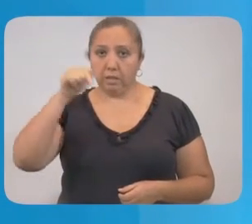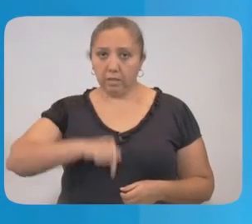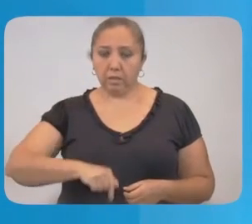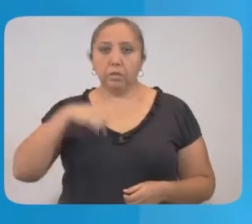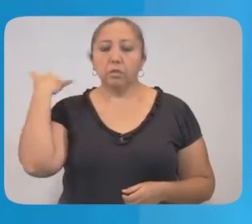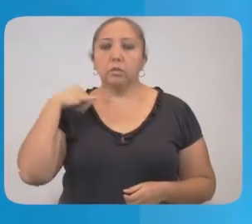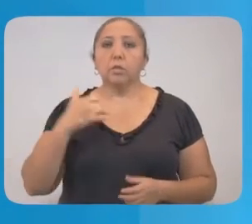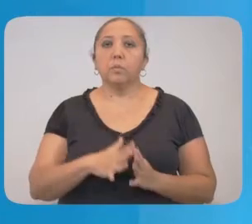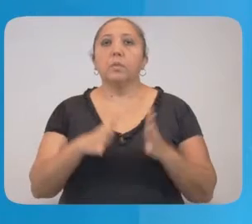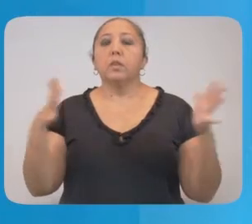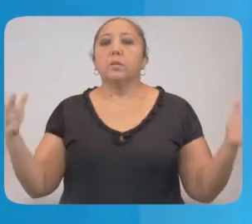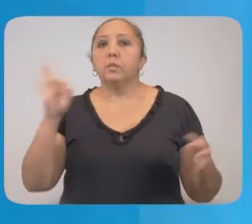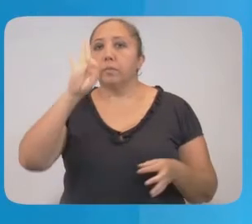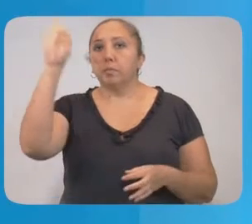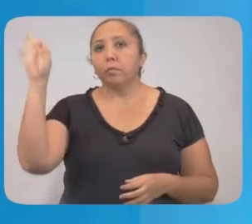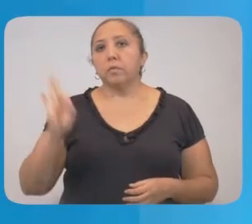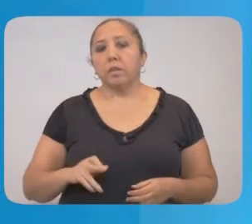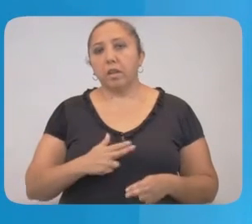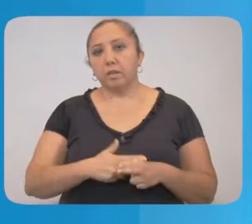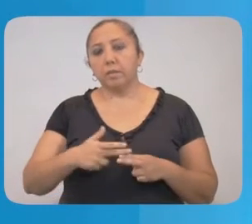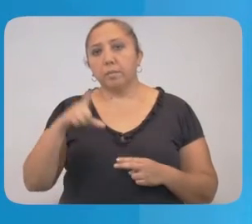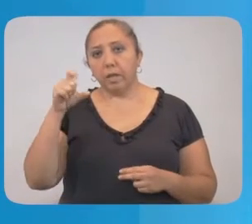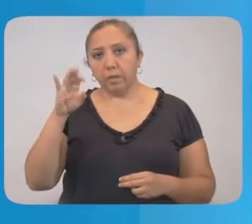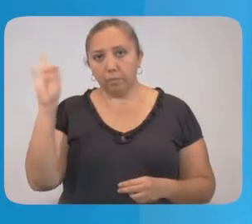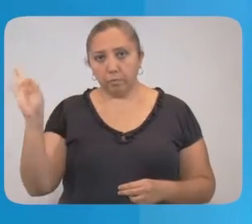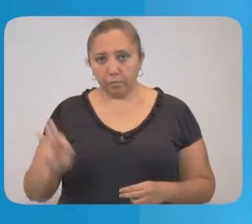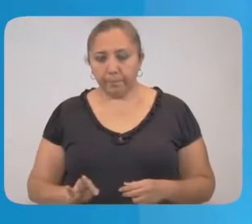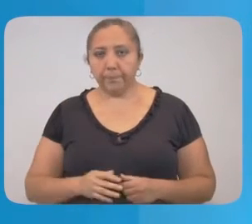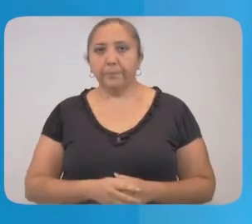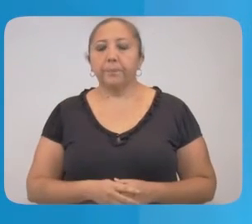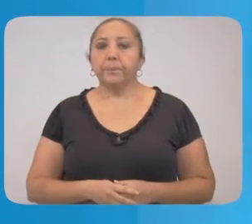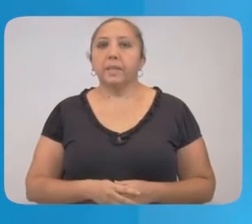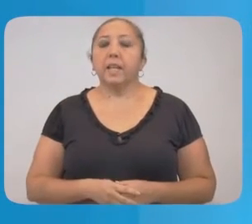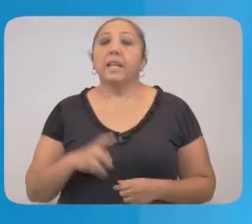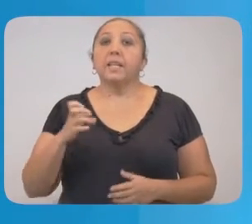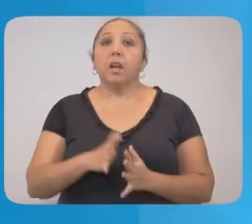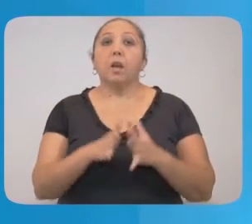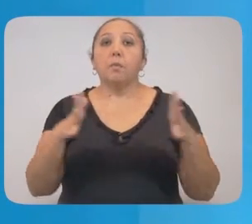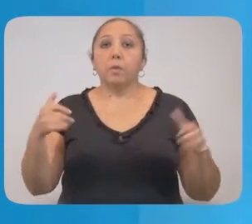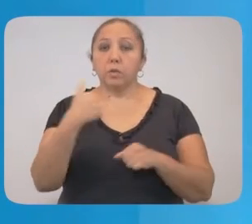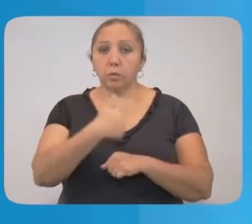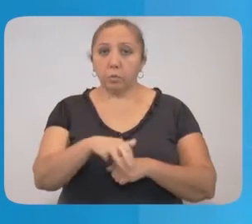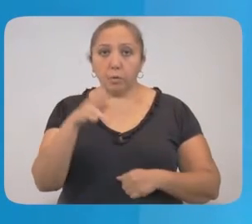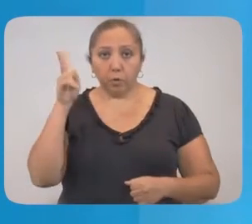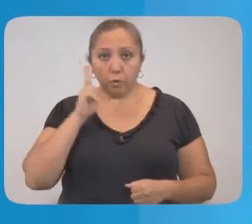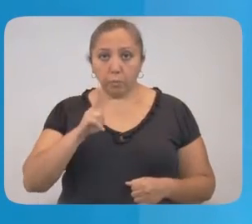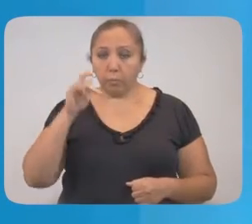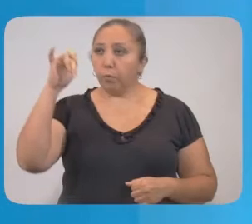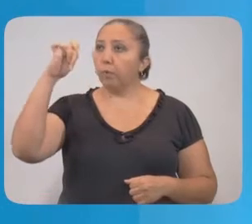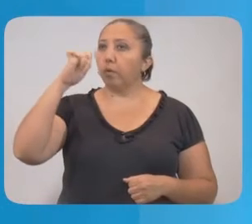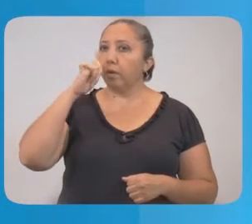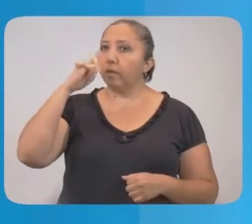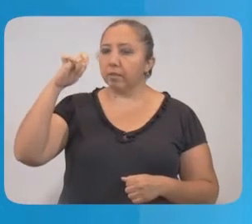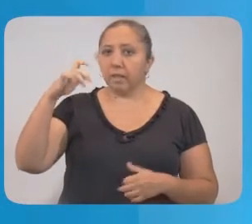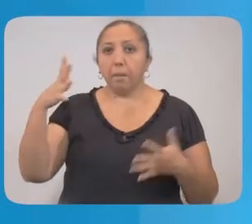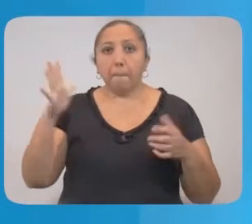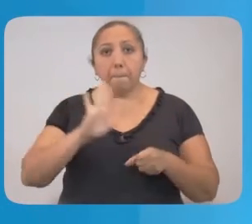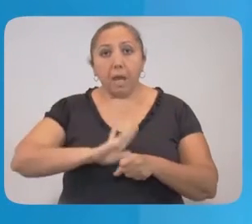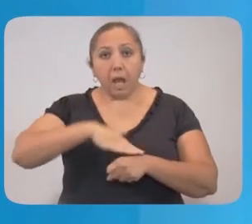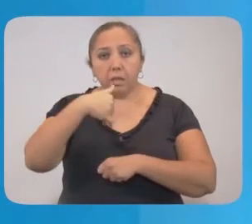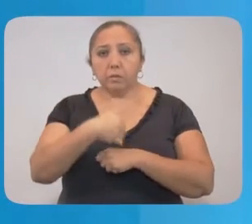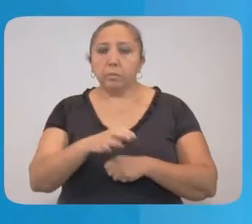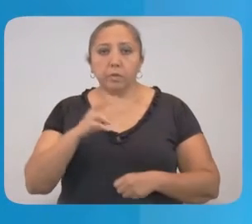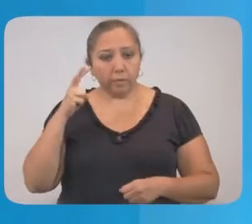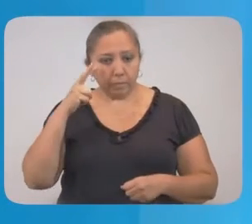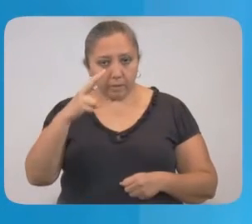kalikiltu betal emeyahoba. Uyaptal emeyahiltial, ujilalama upak aleko kohanilo, yanu beikuntiku shotol, ubinukit pahal. Umolail toch